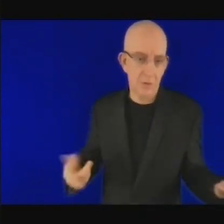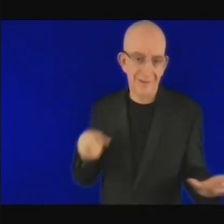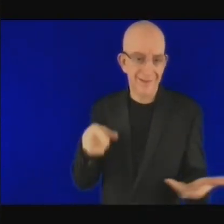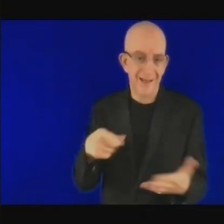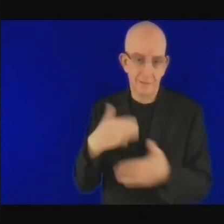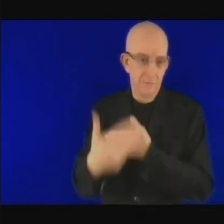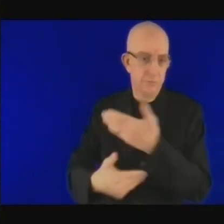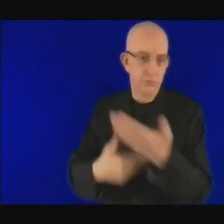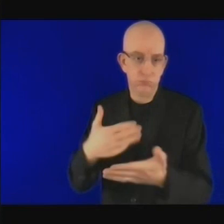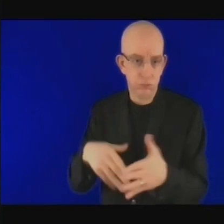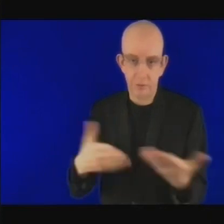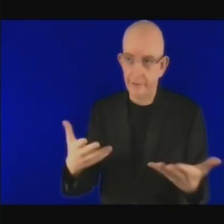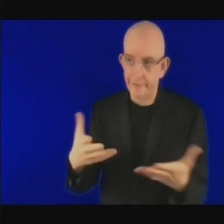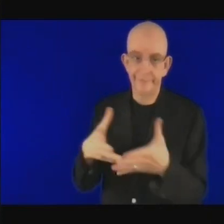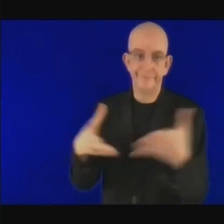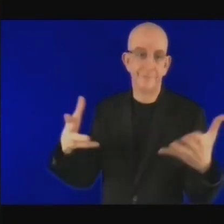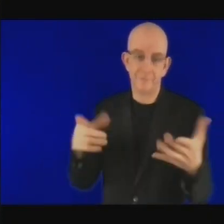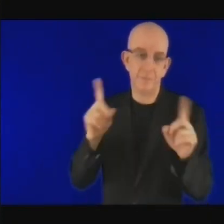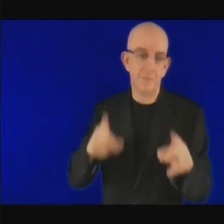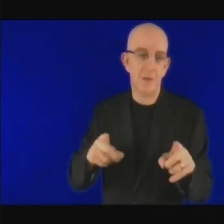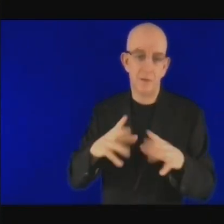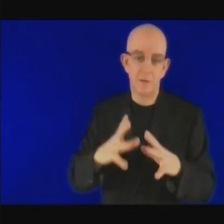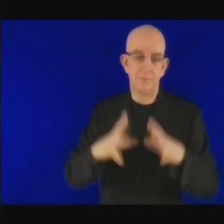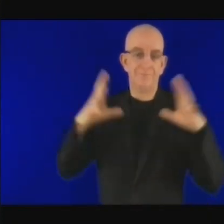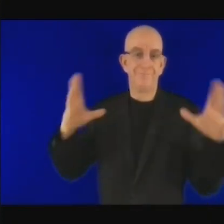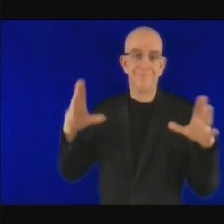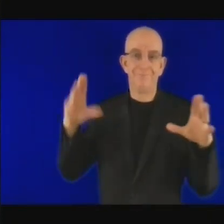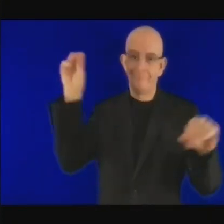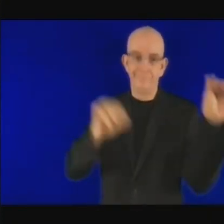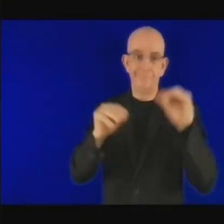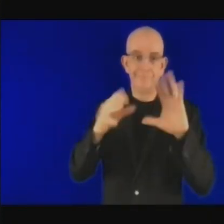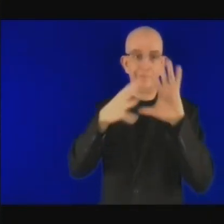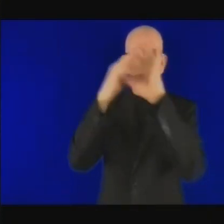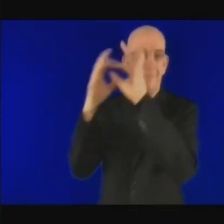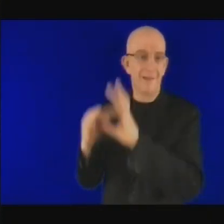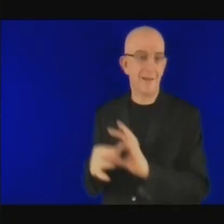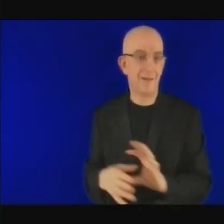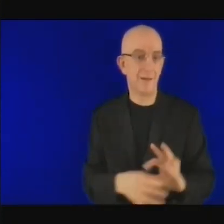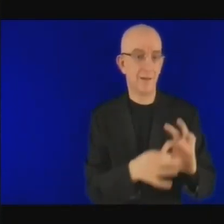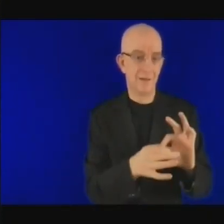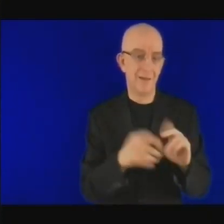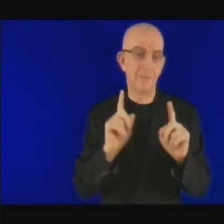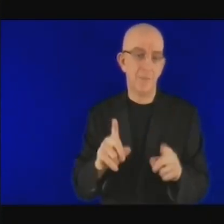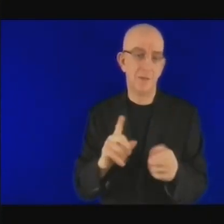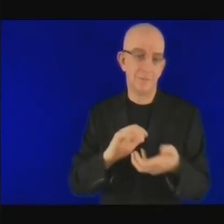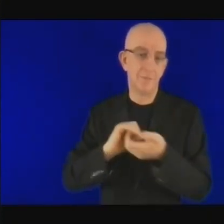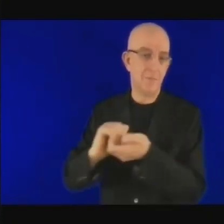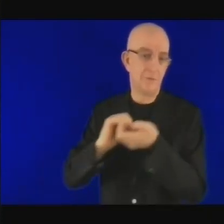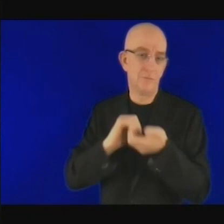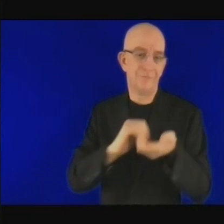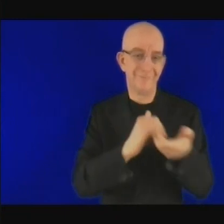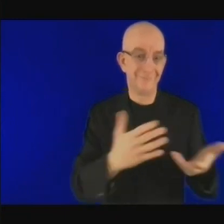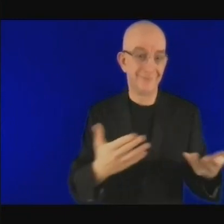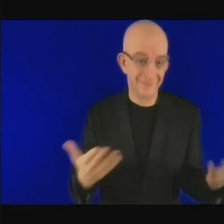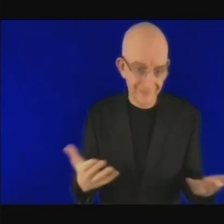de partenariats publics-privés et deuxièmement pour financer et soutenir l